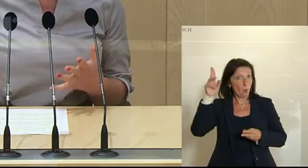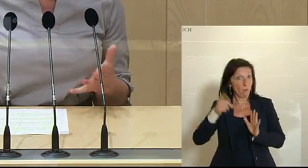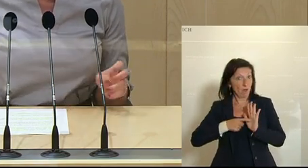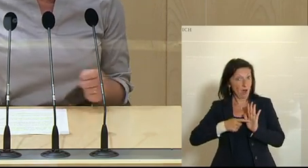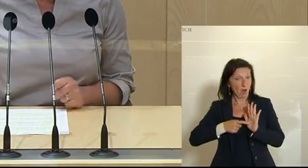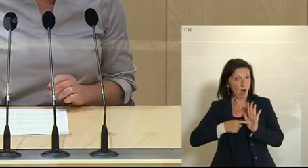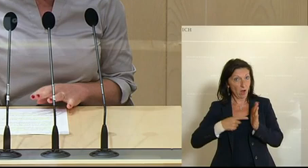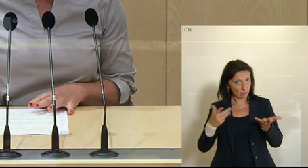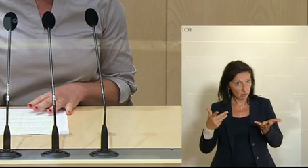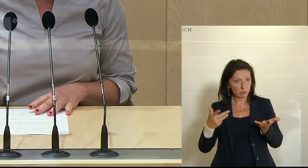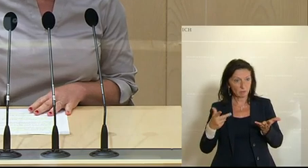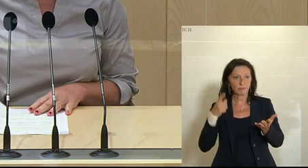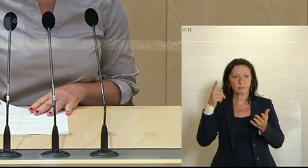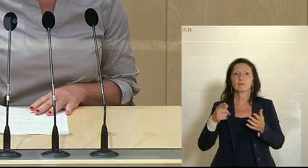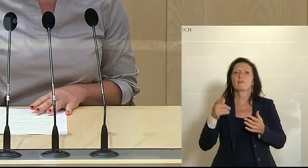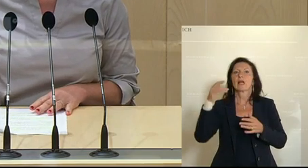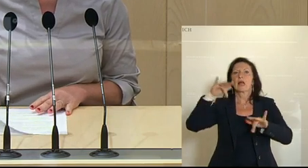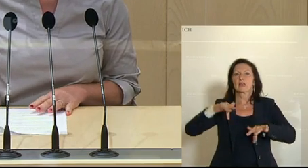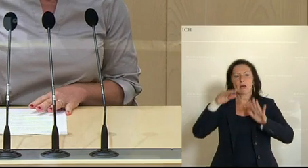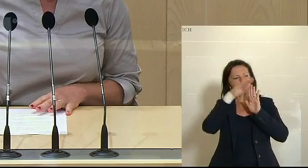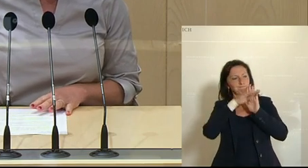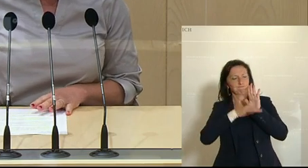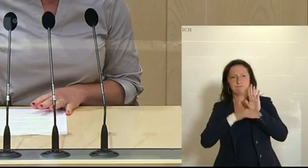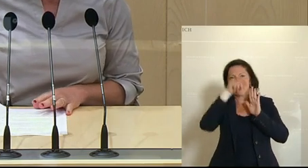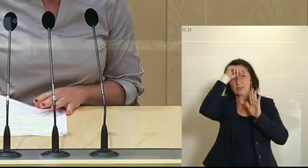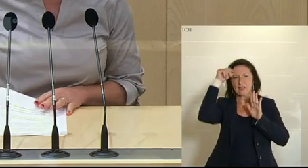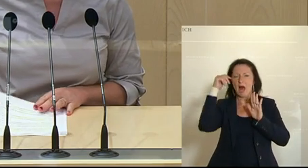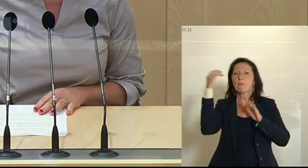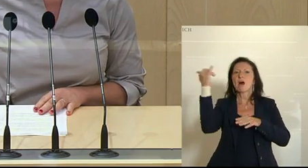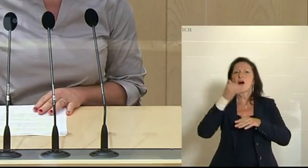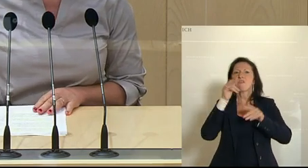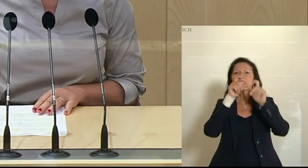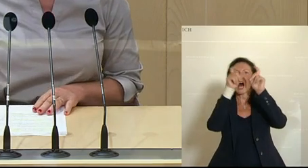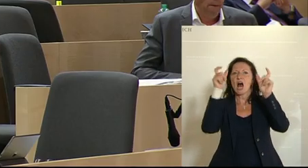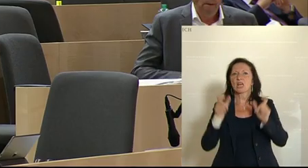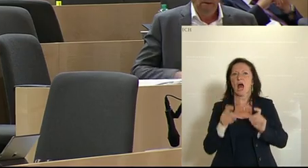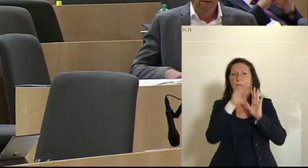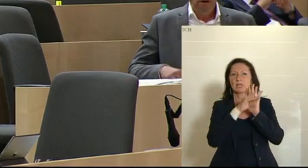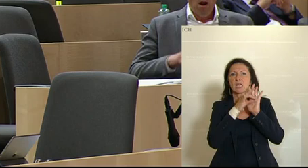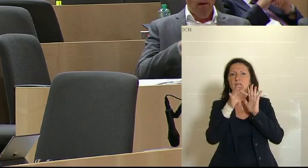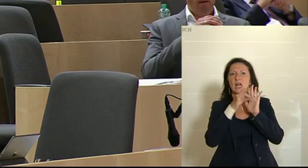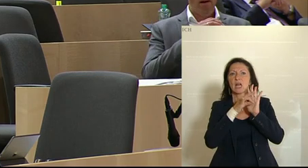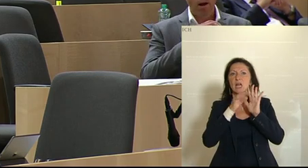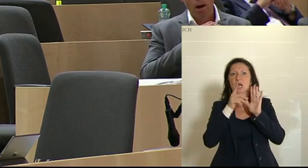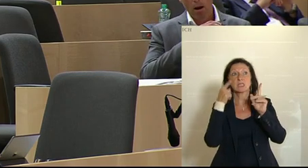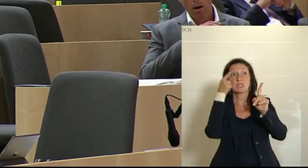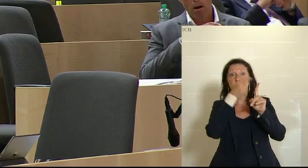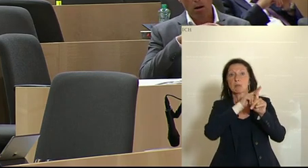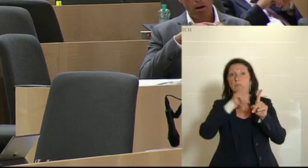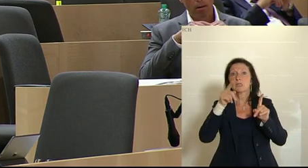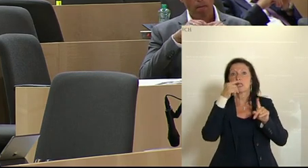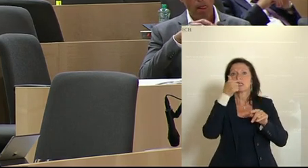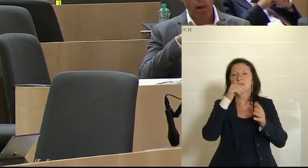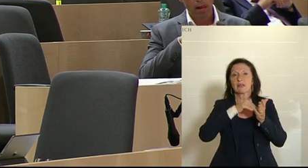in ihrer Wasserrahmenrichtlinie, die wir bis 2027 erfüllen müssen. Und ob wir zu